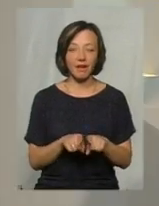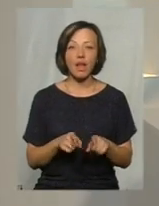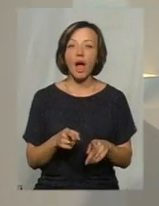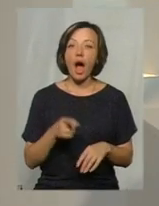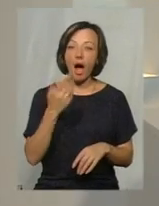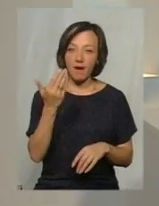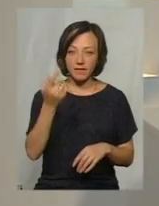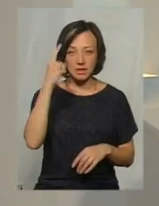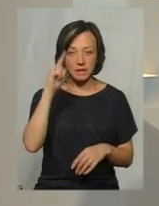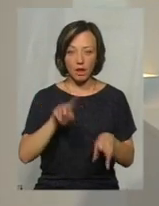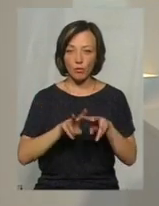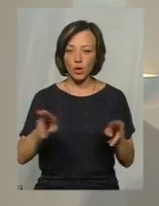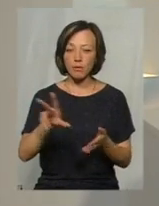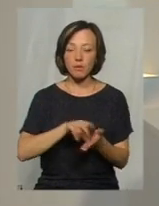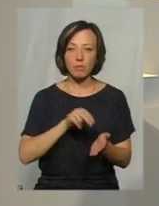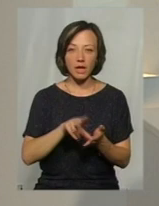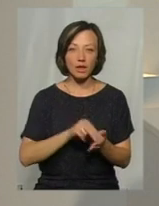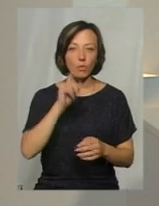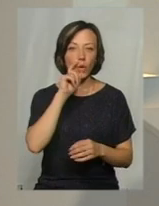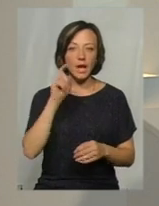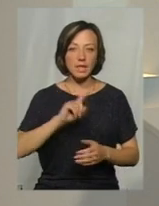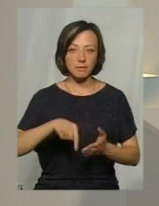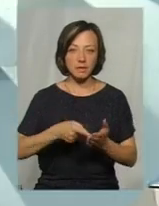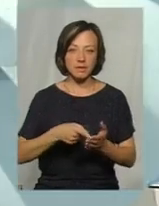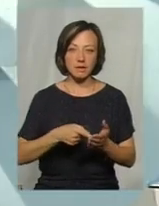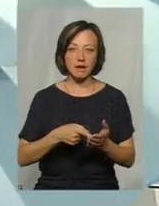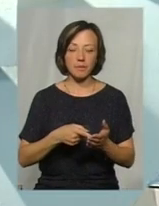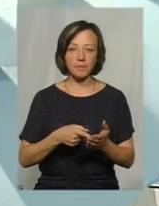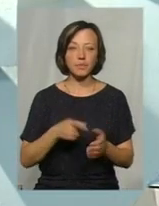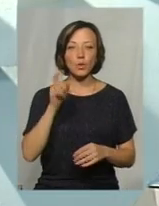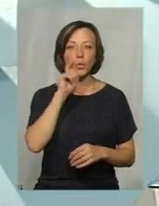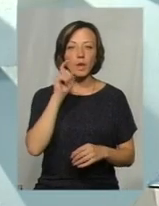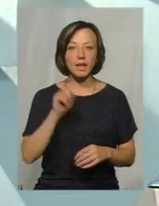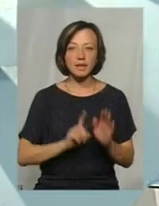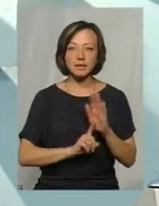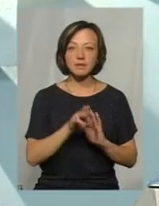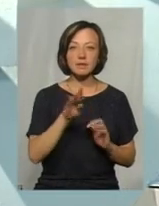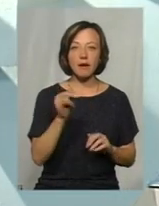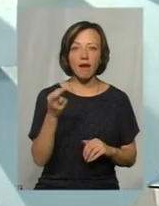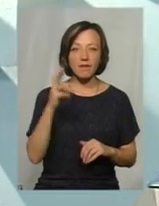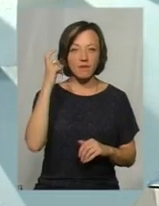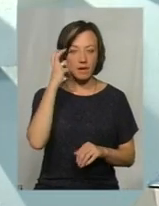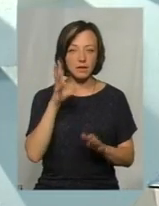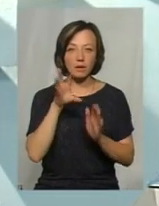вам якісь подібні приклади або хоча б починання в українських містах? В Україні з травня в Києві запровадили